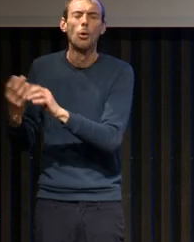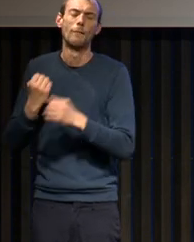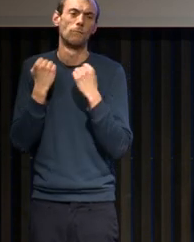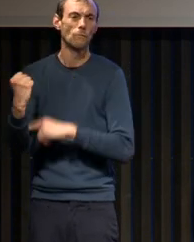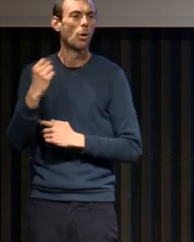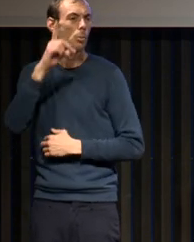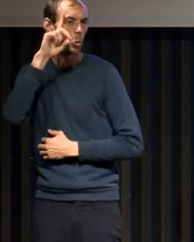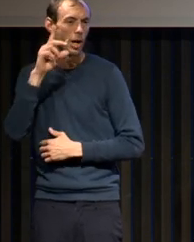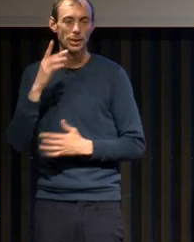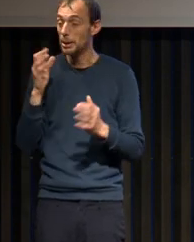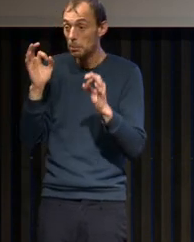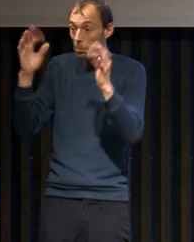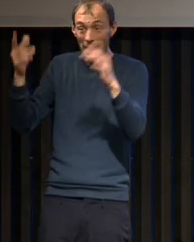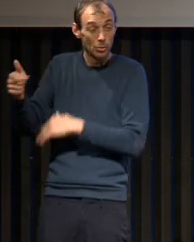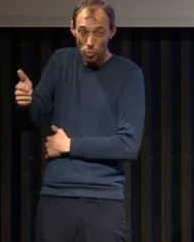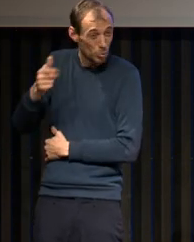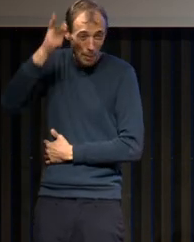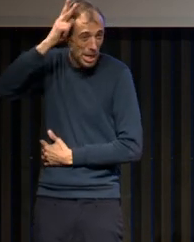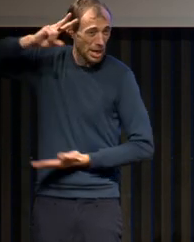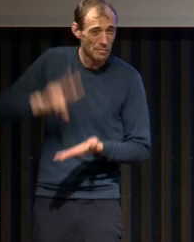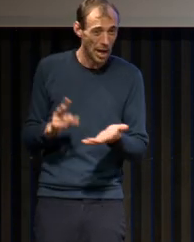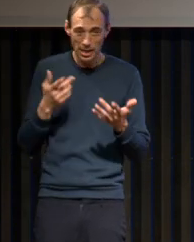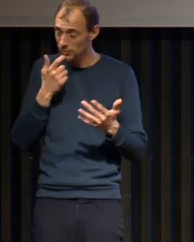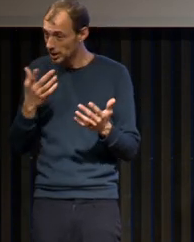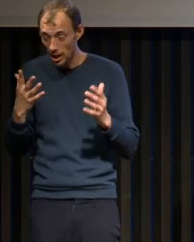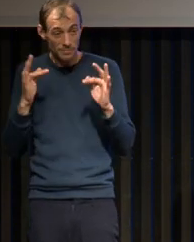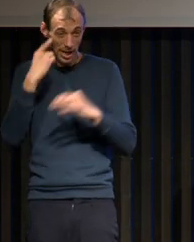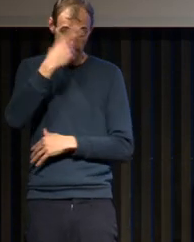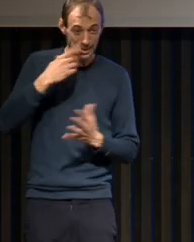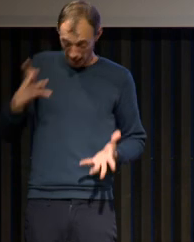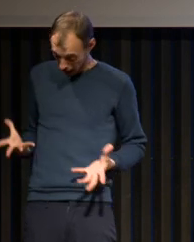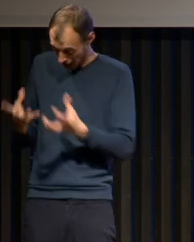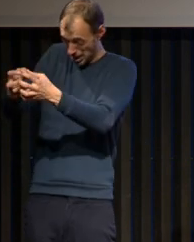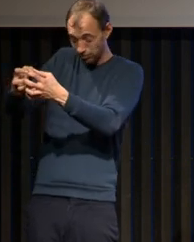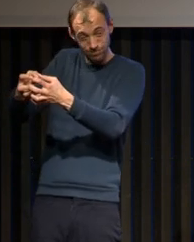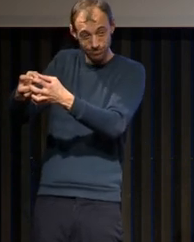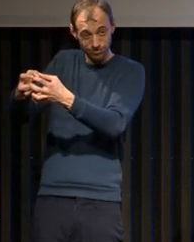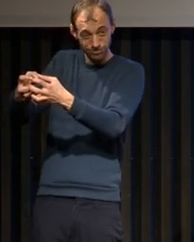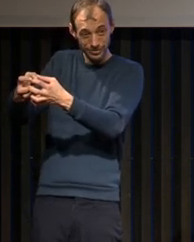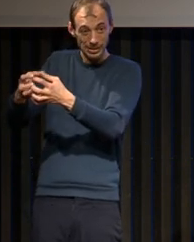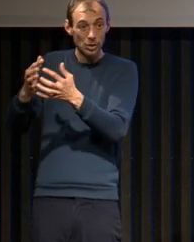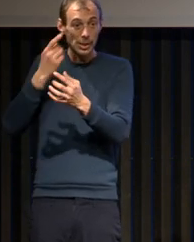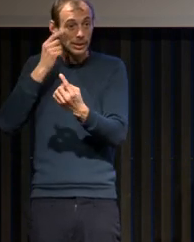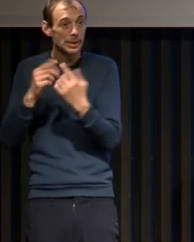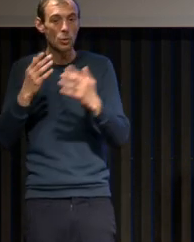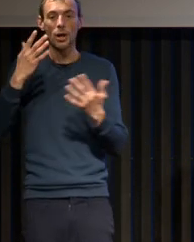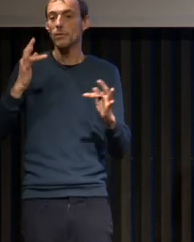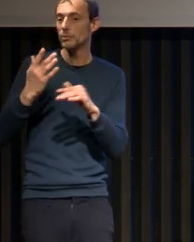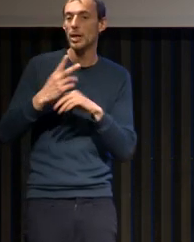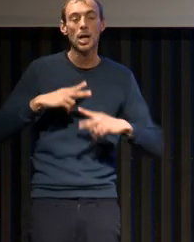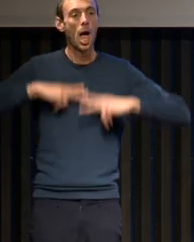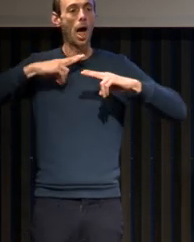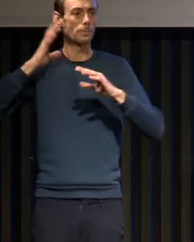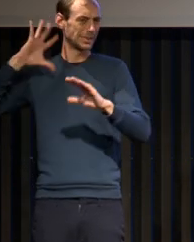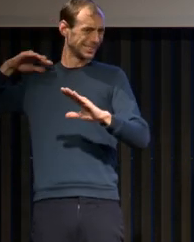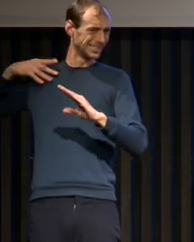Jivaro. C'est lui qui va inclure dans la tête réduite l'ensemble des connaissances qui viennent d'être faites pour s'approprier le pouvoir